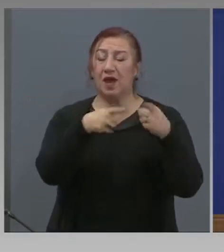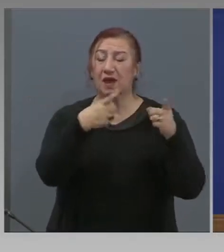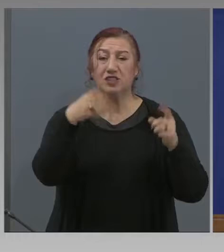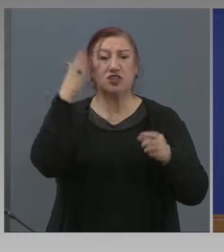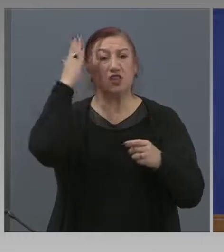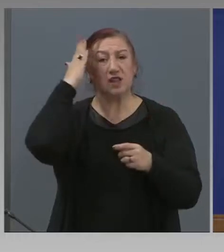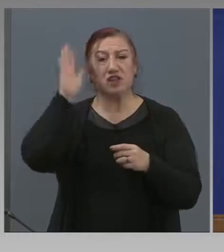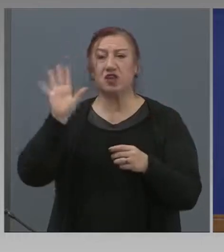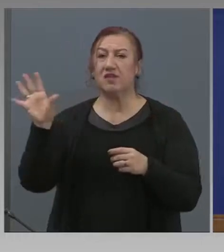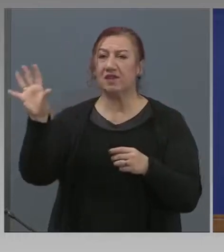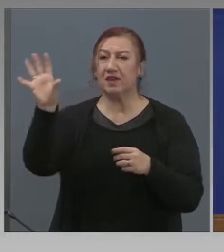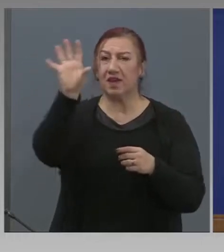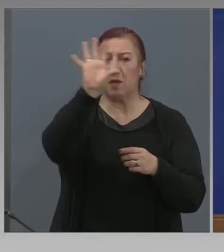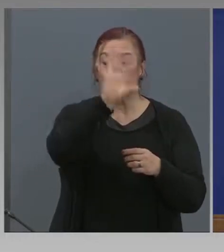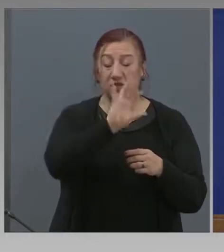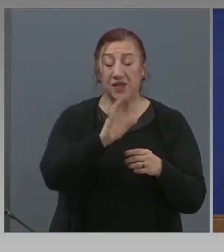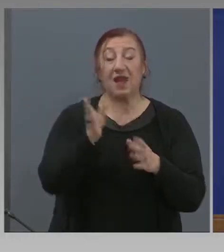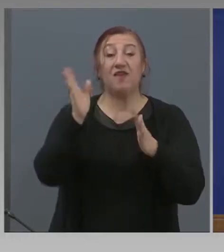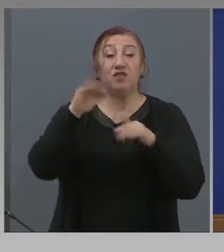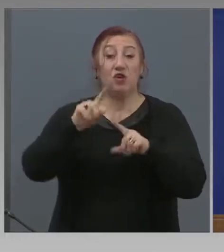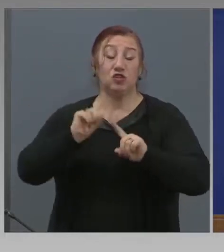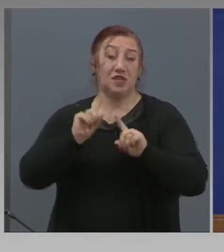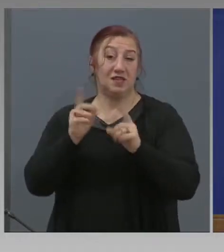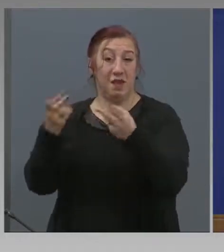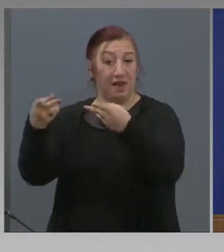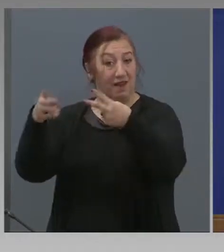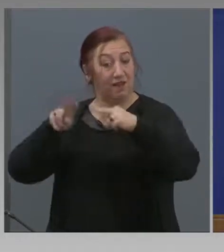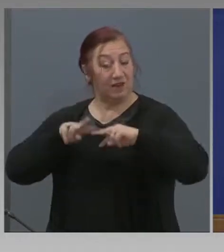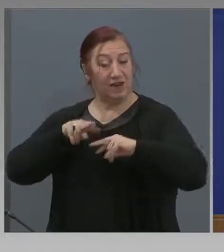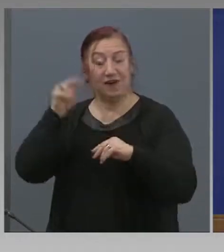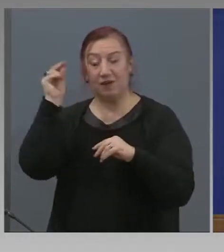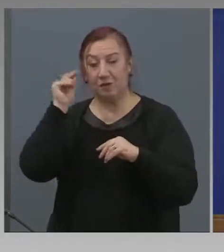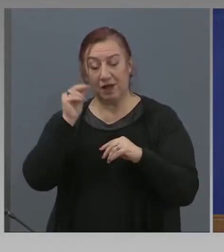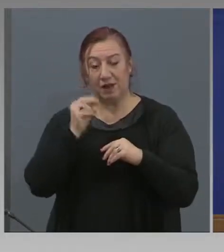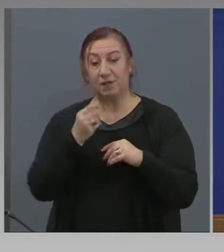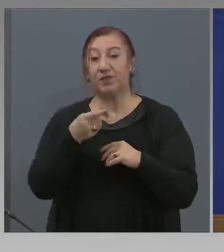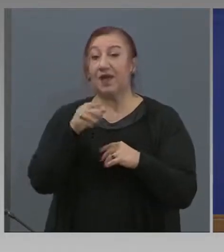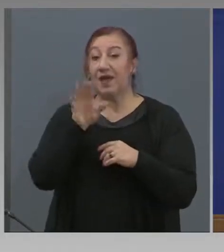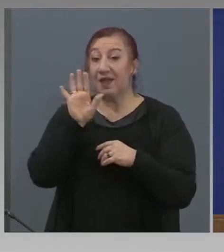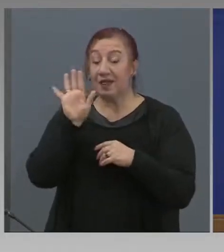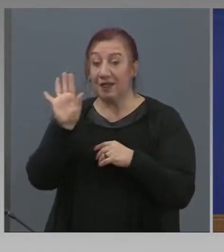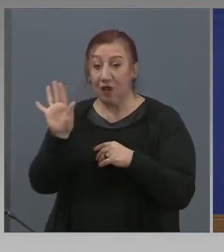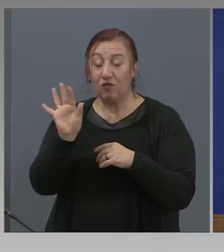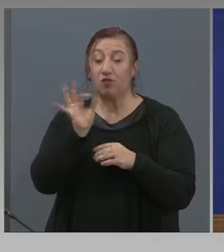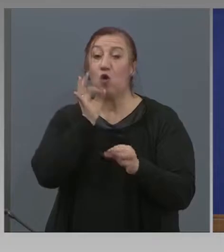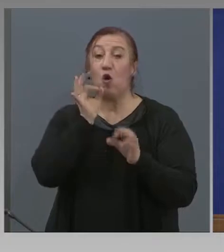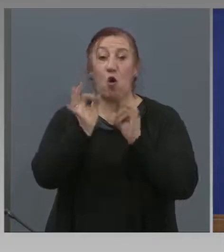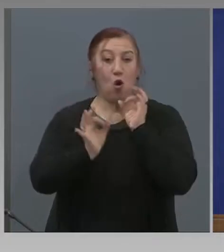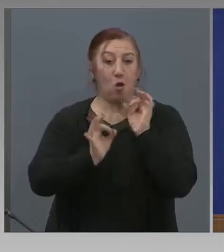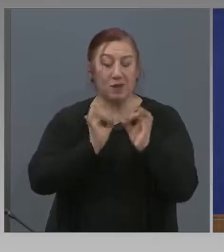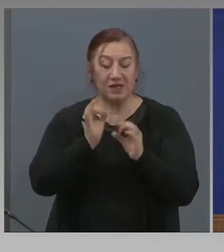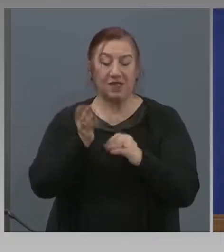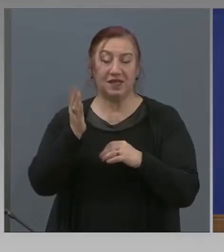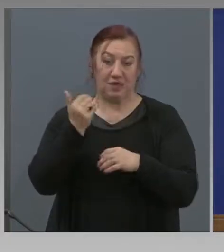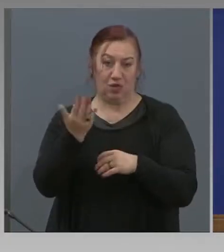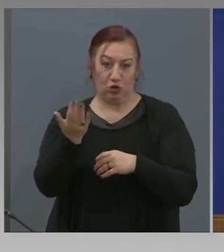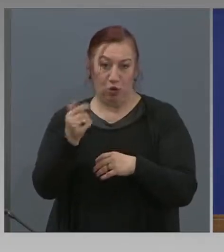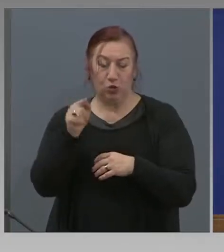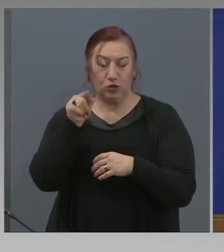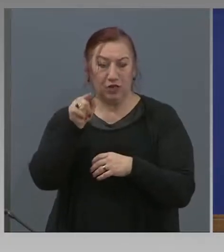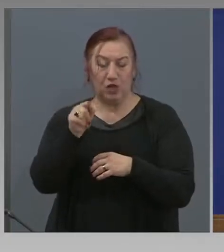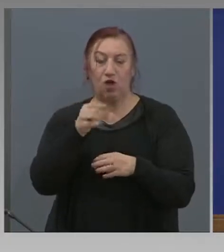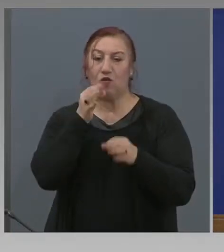по света, а все още не са прибрани? Нековото обяснение, след като е поискано такова, е,